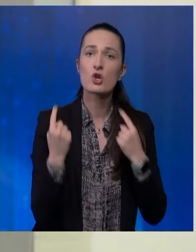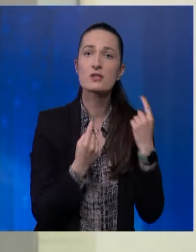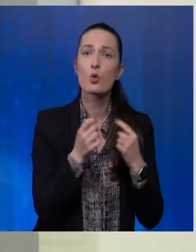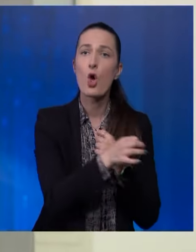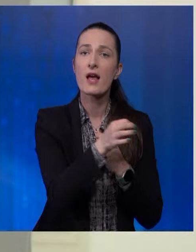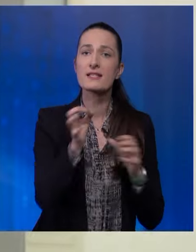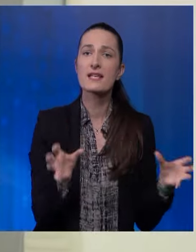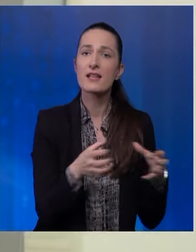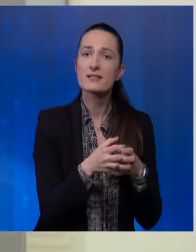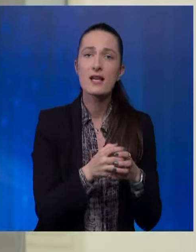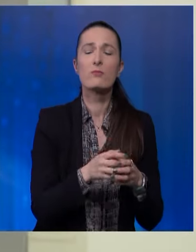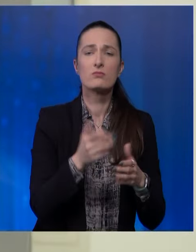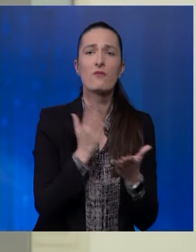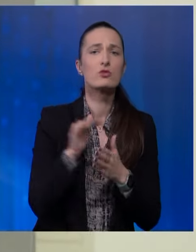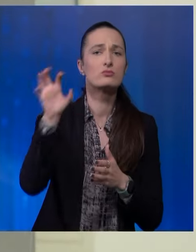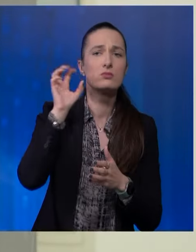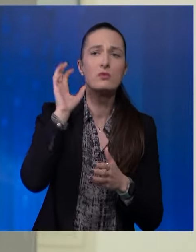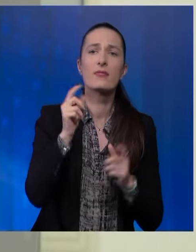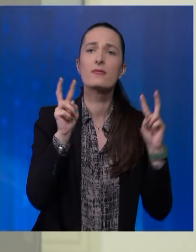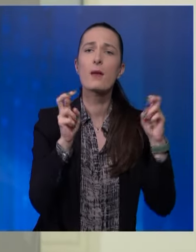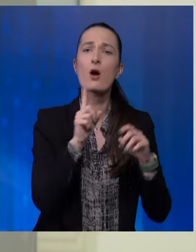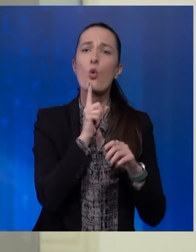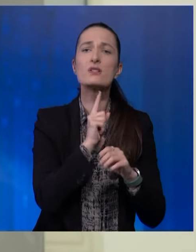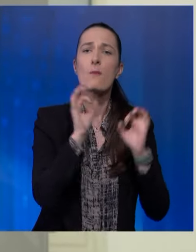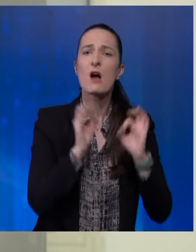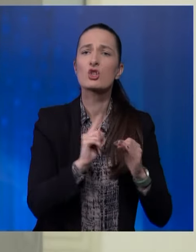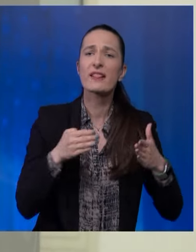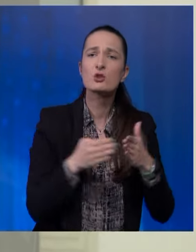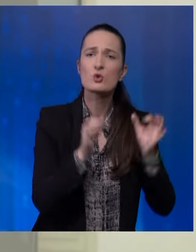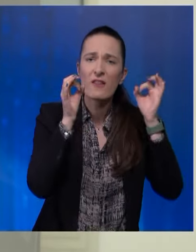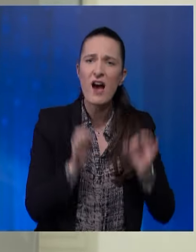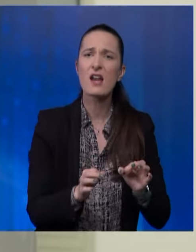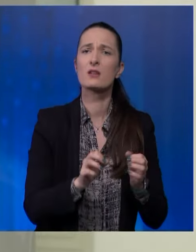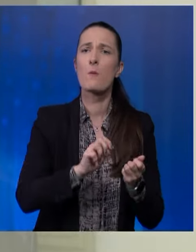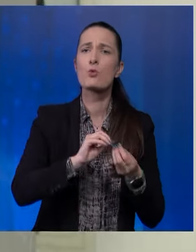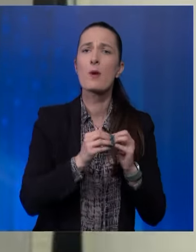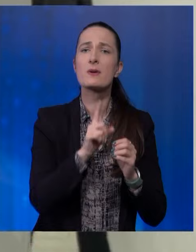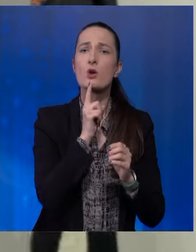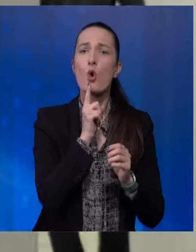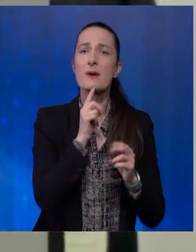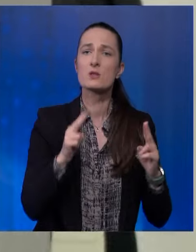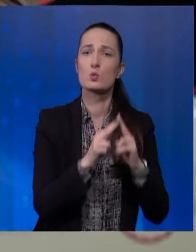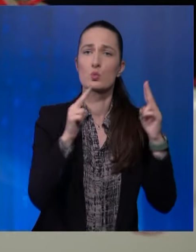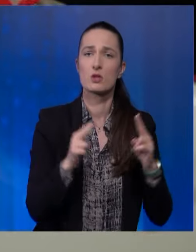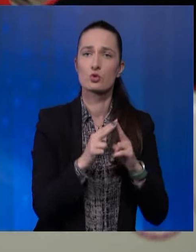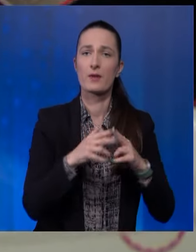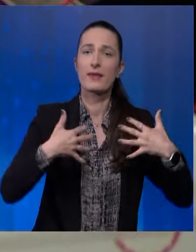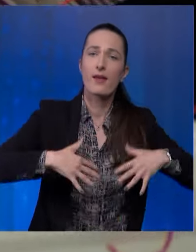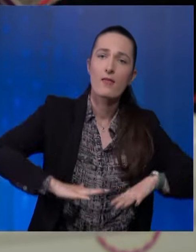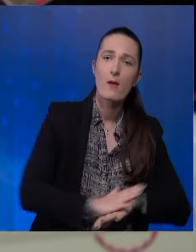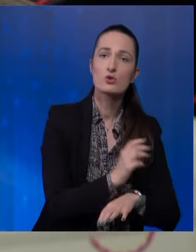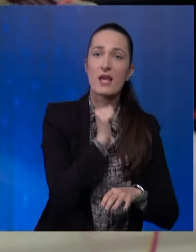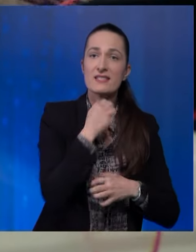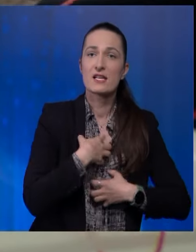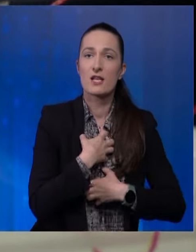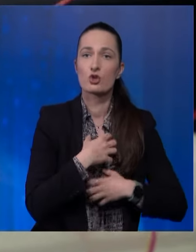funkcionisanju lokalnih zajednica, naslušali su se i tema koje se baš ne tiču stvarnih problema sa kojima se susreću. Igranje na